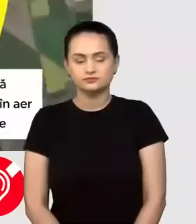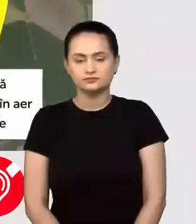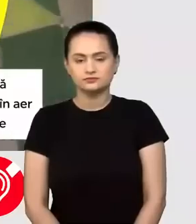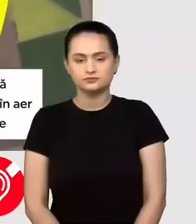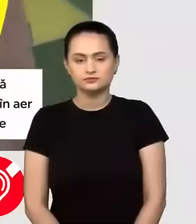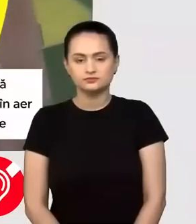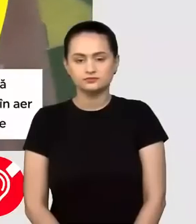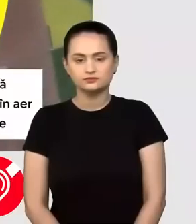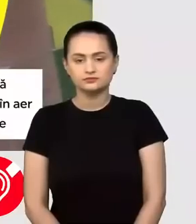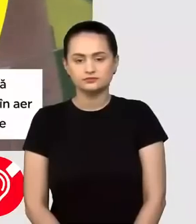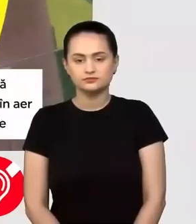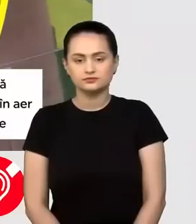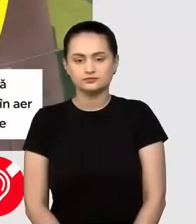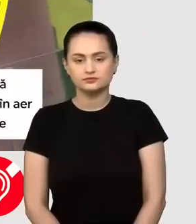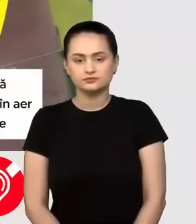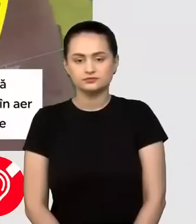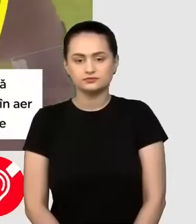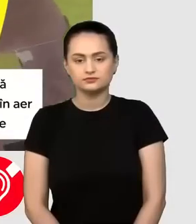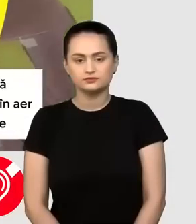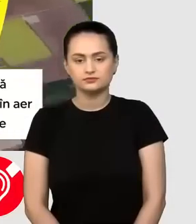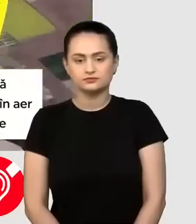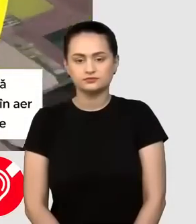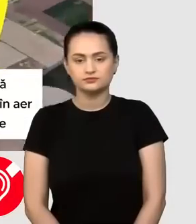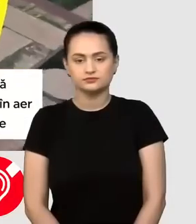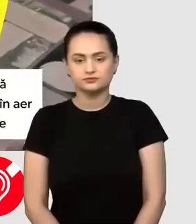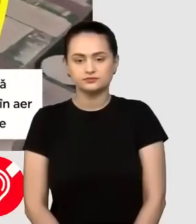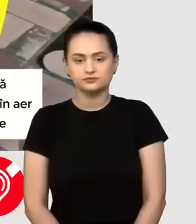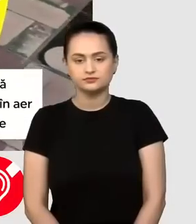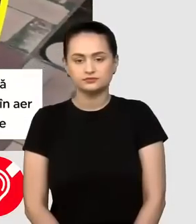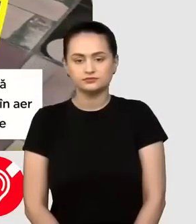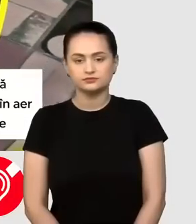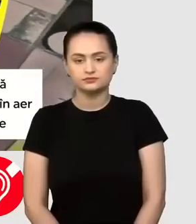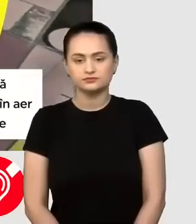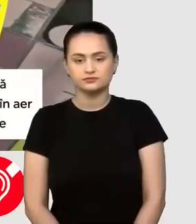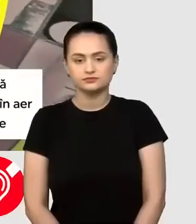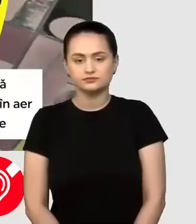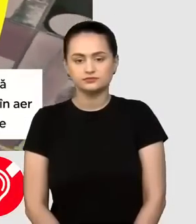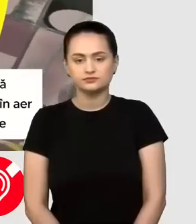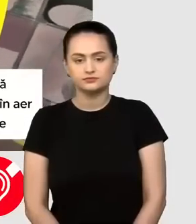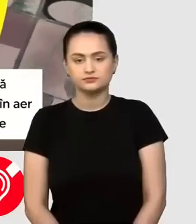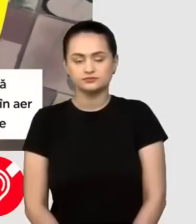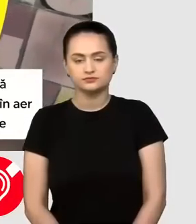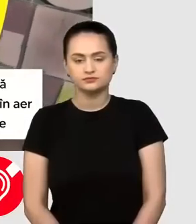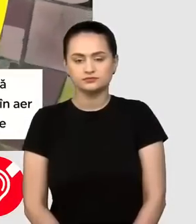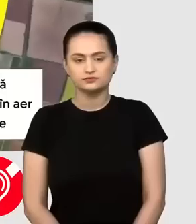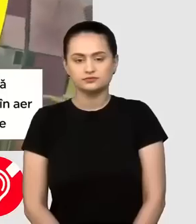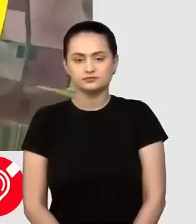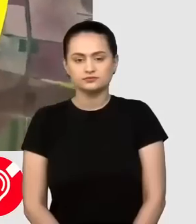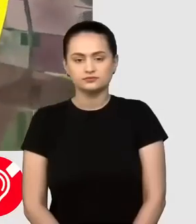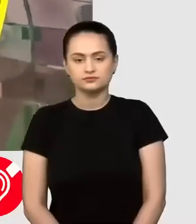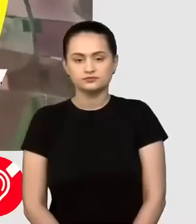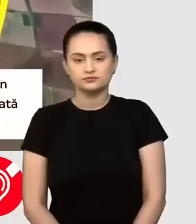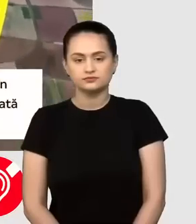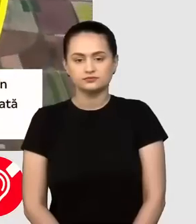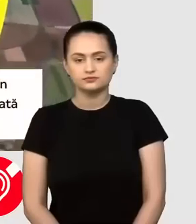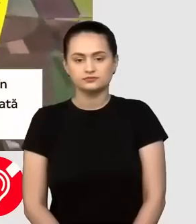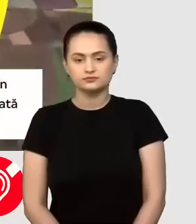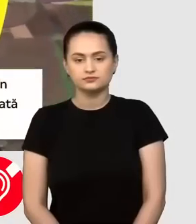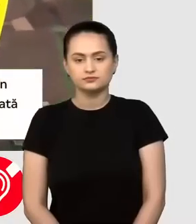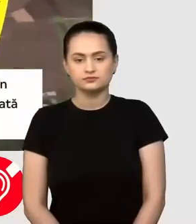2014, dar și poluarea Mării Negre, lucru care ne afectează și pe noi și văd că este o liniște totală la București,